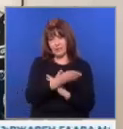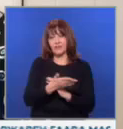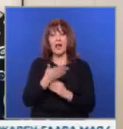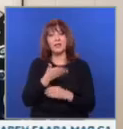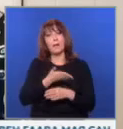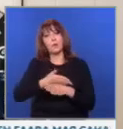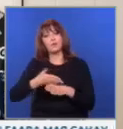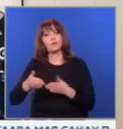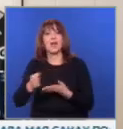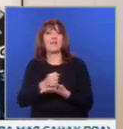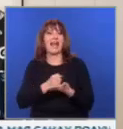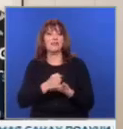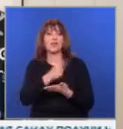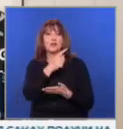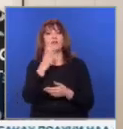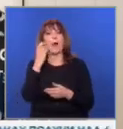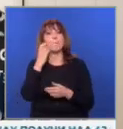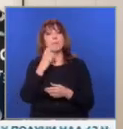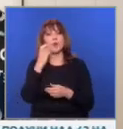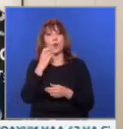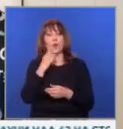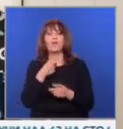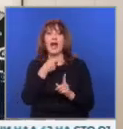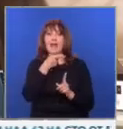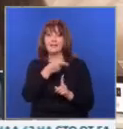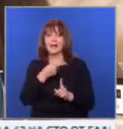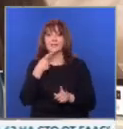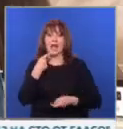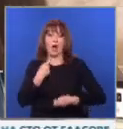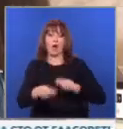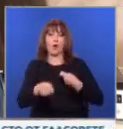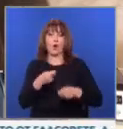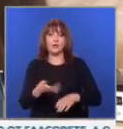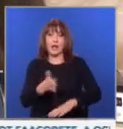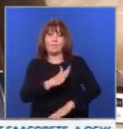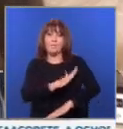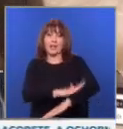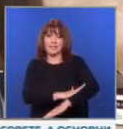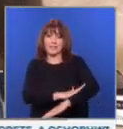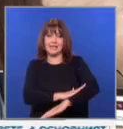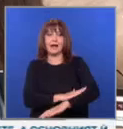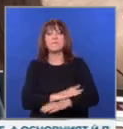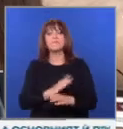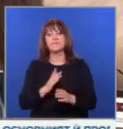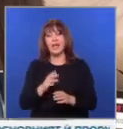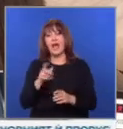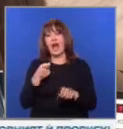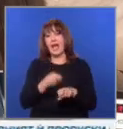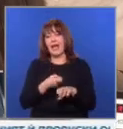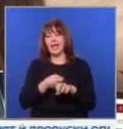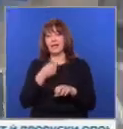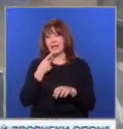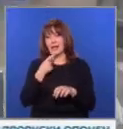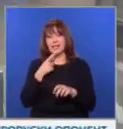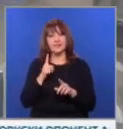лечението си в болница Пирогов, където отиде за кожна пластика. А лекарите съветват да не влизаме в морето с отворени